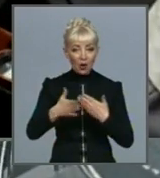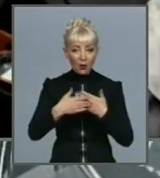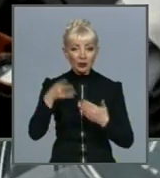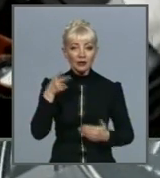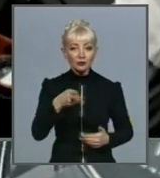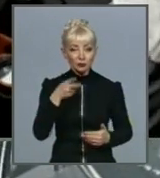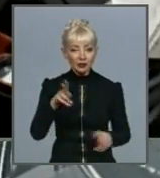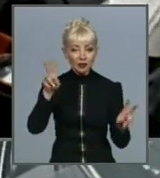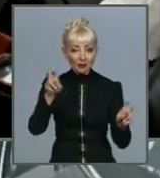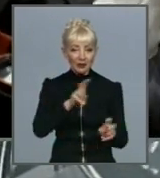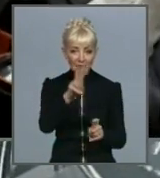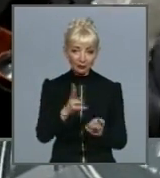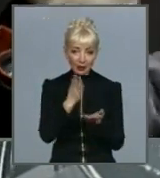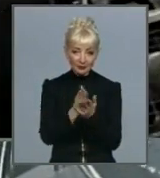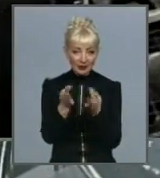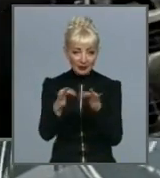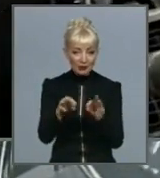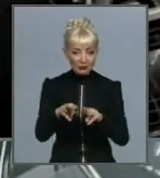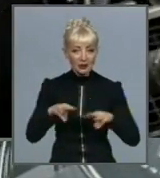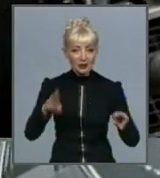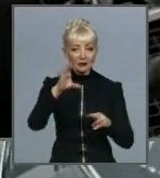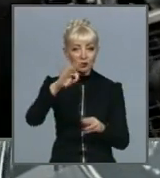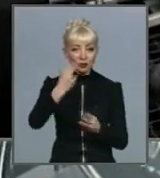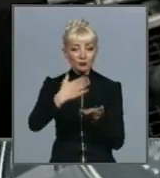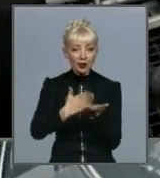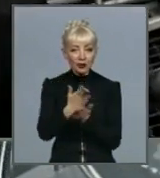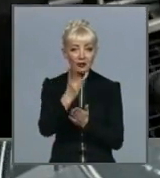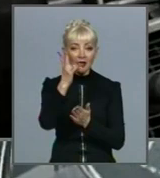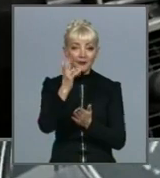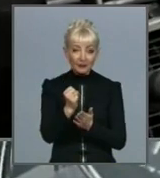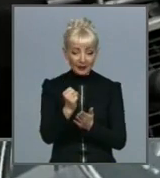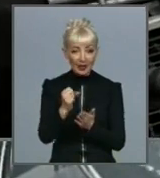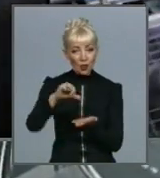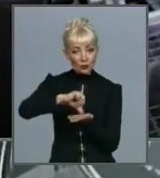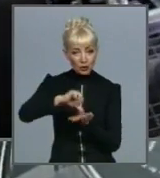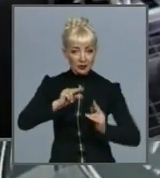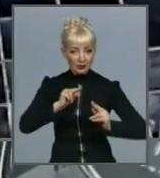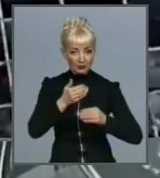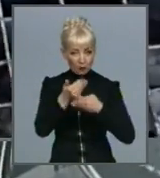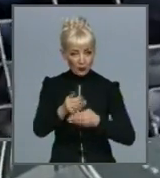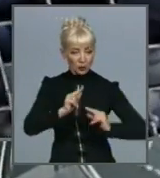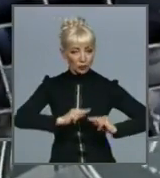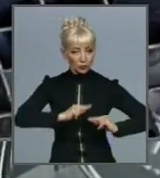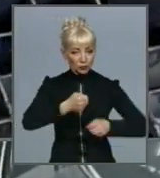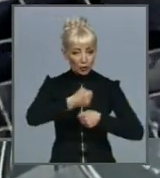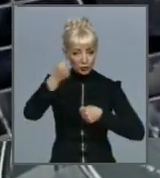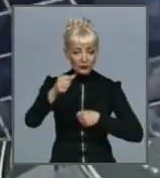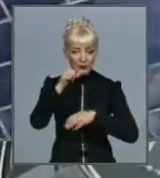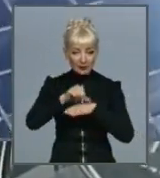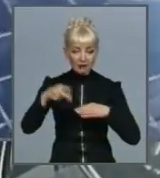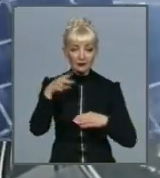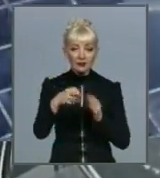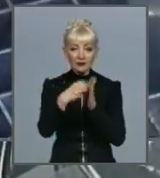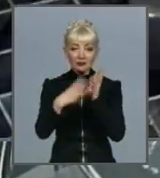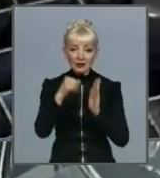мають ліцензію Міністерства соціальної політики на посередництво у працевлаштуванні громадян за кордоном. У 2018 році вони знайшли